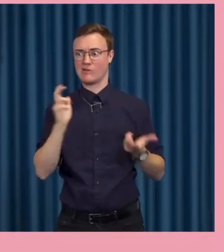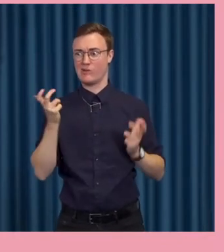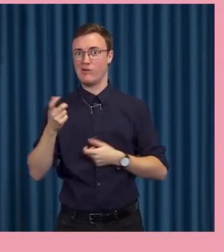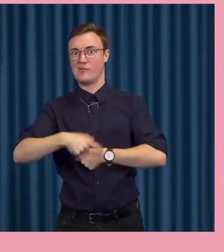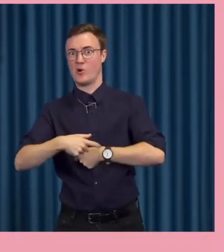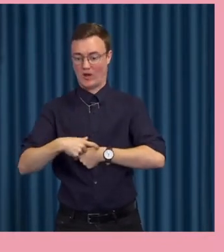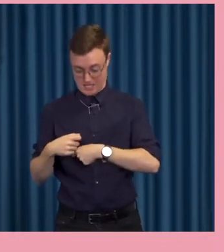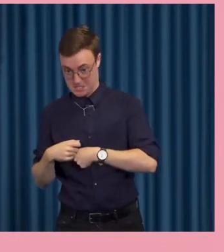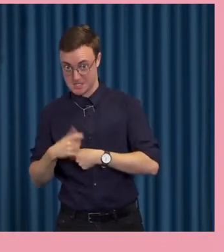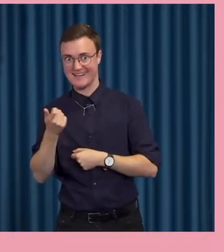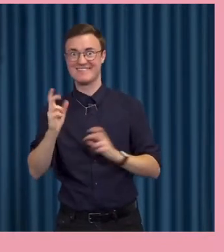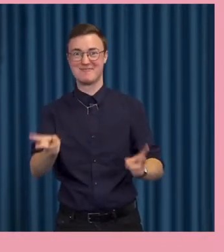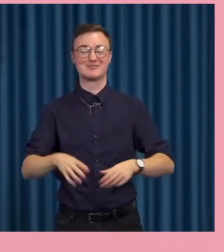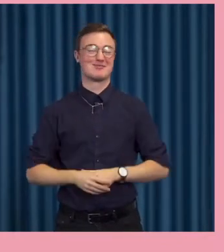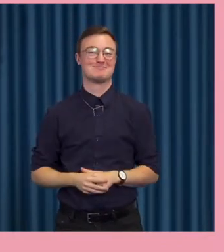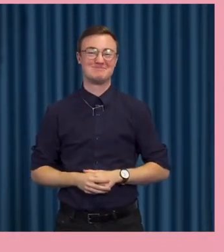tiden.